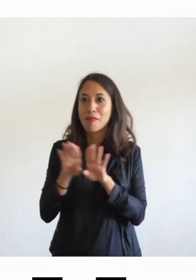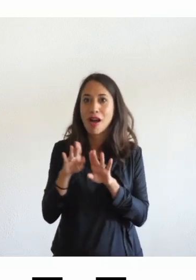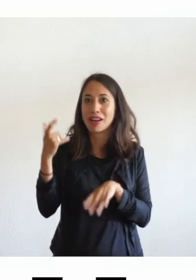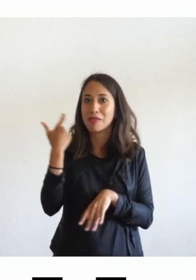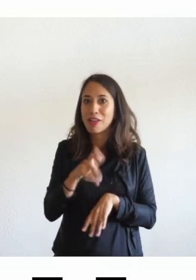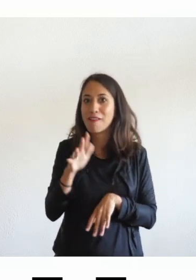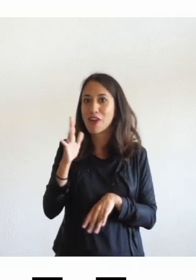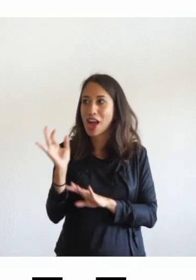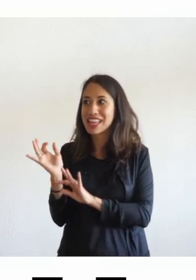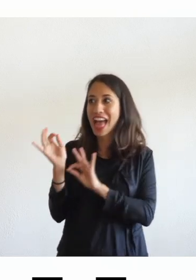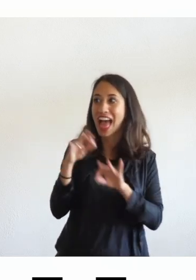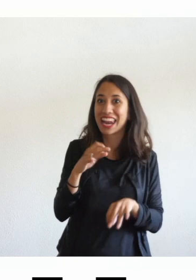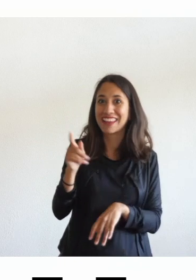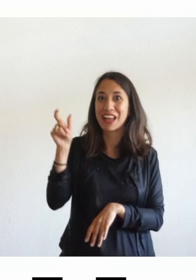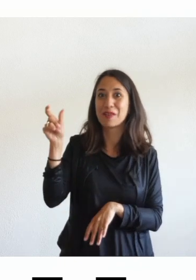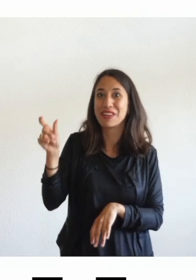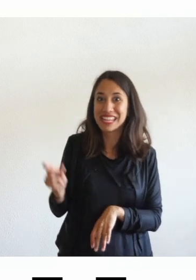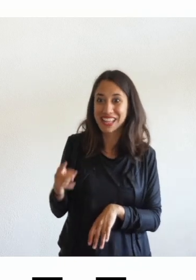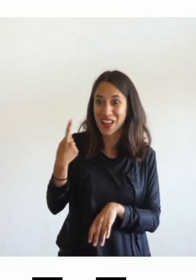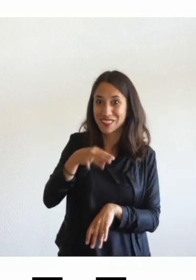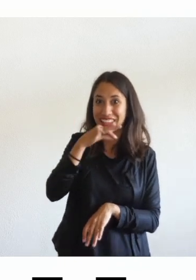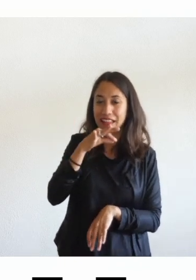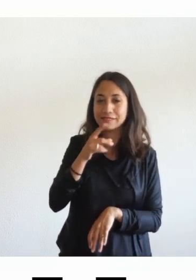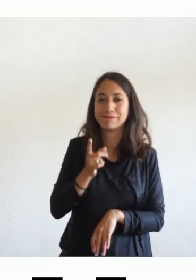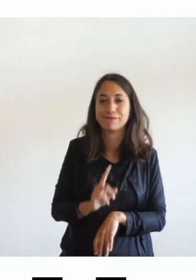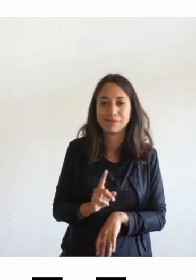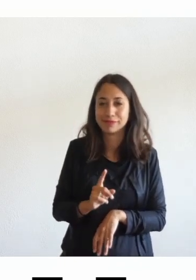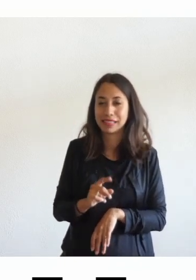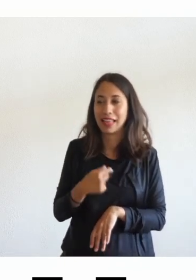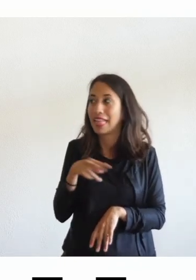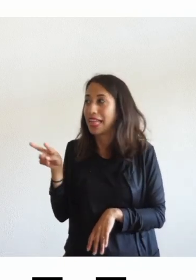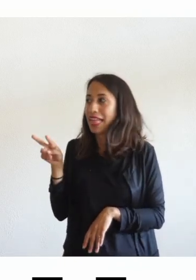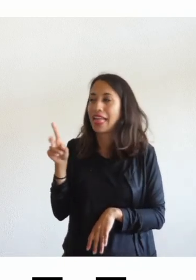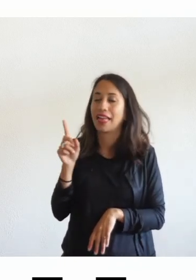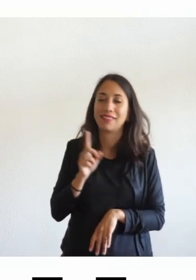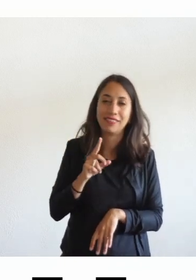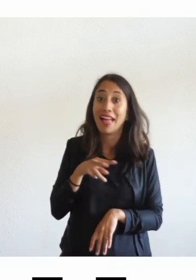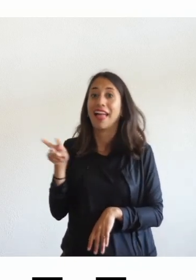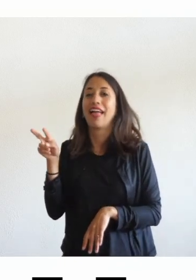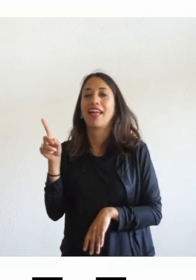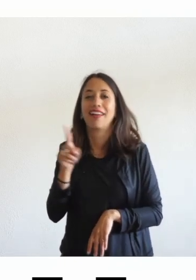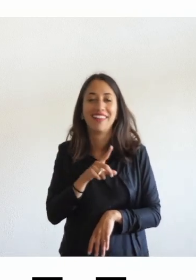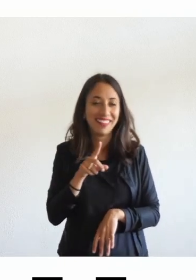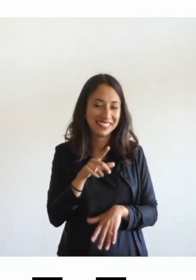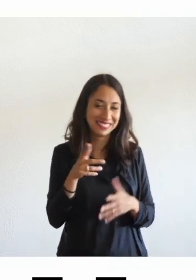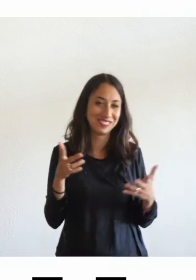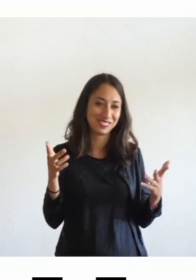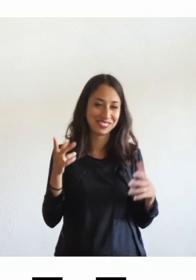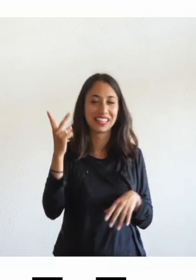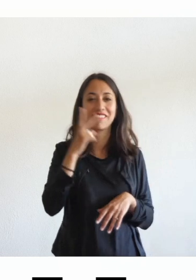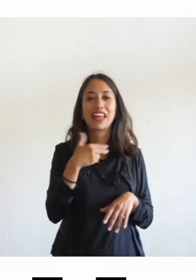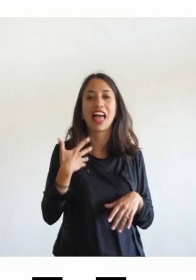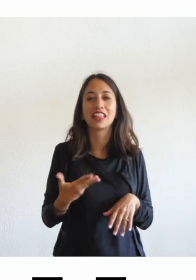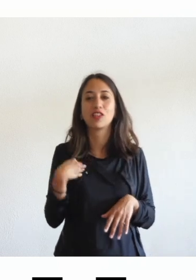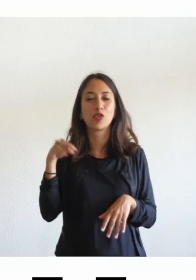qualcun altro che non è chi è entrato in questo momento io ho un altro che sicuramente è una domanda che